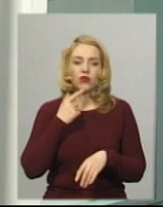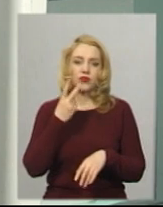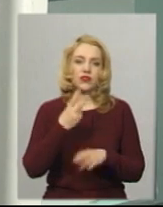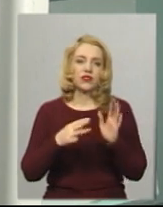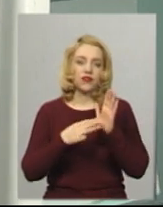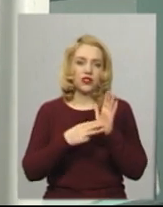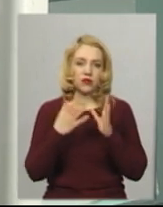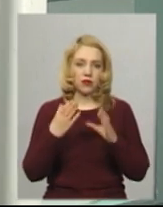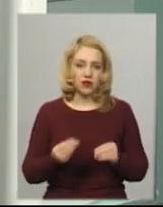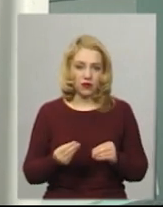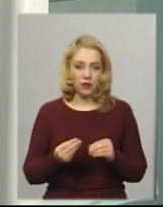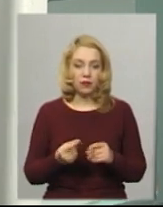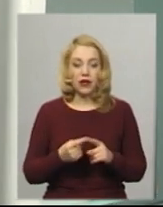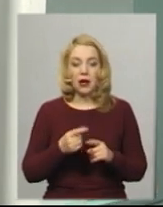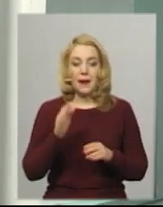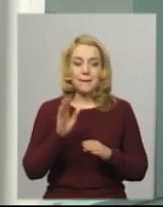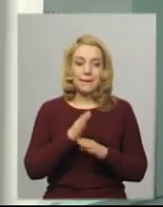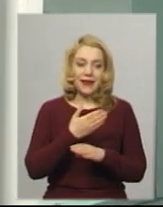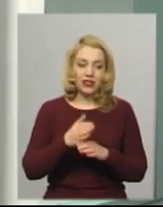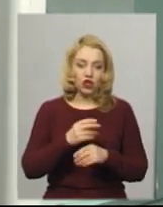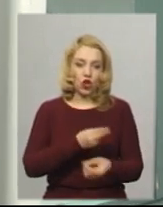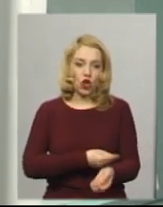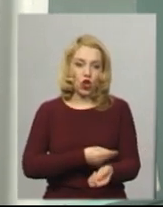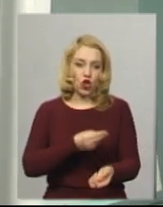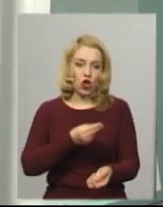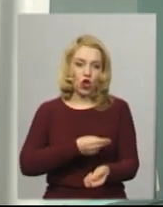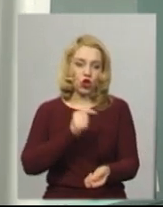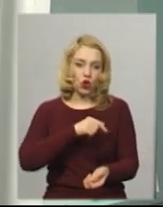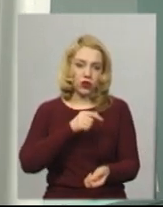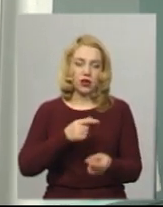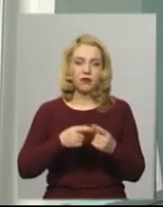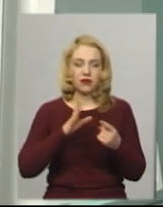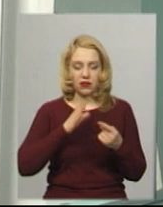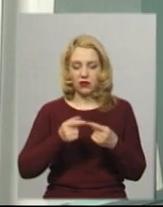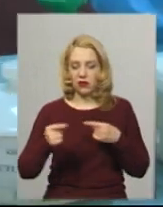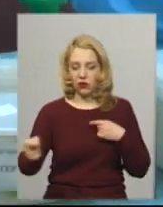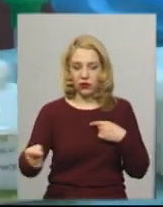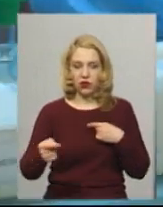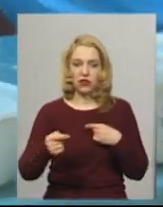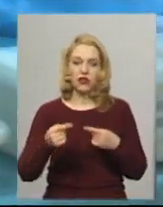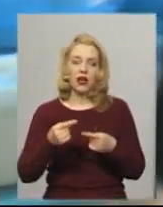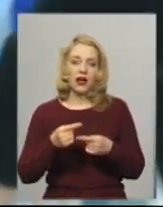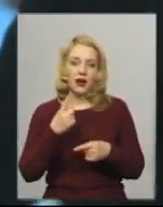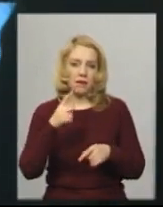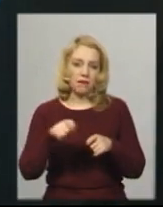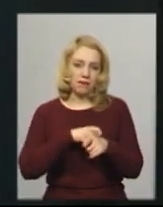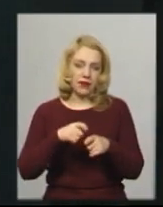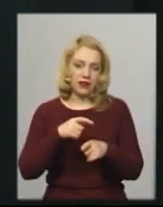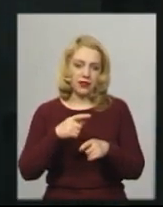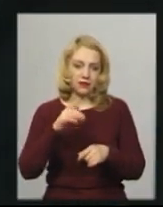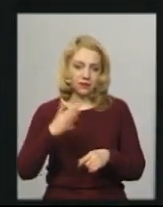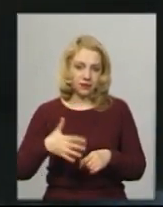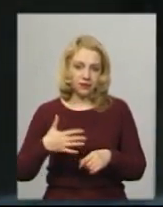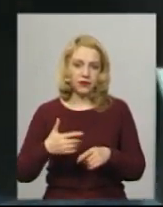Між донорами під час черги дотримується дистанція обов'язково 1,5-2 метри. На вході відвідувачам обробляють